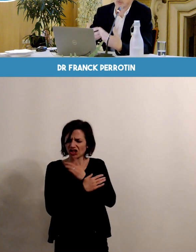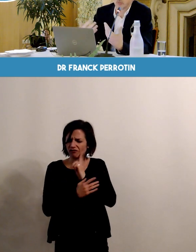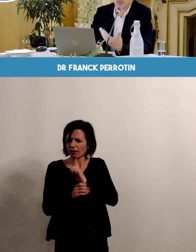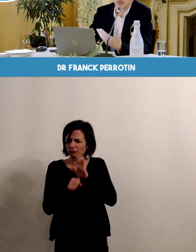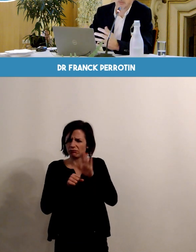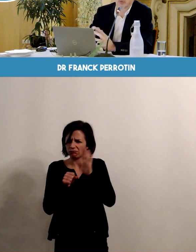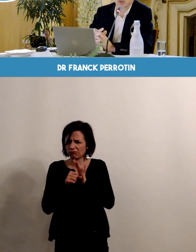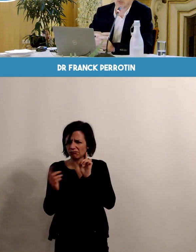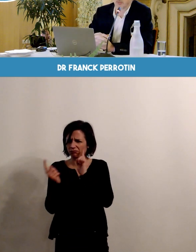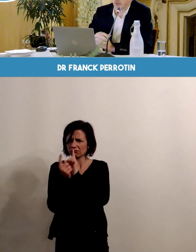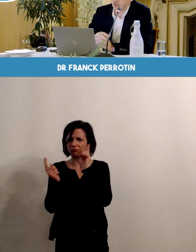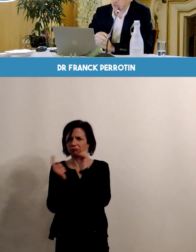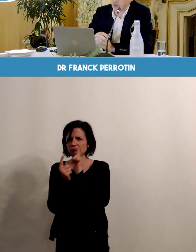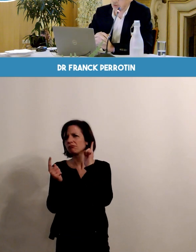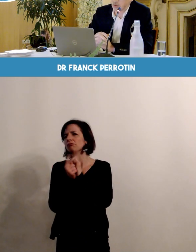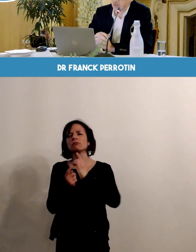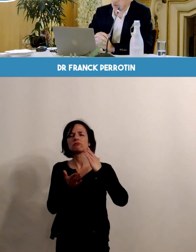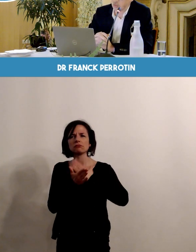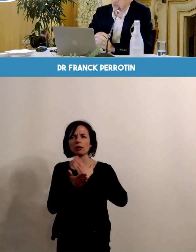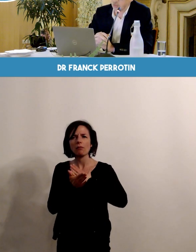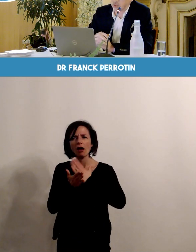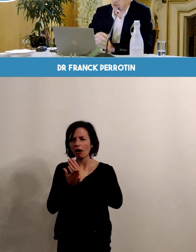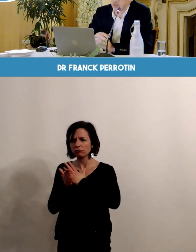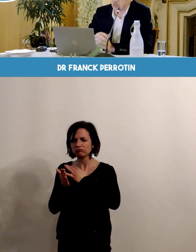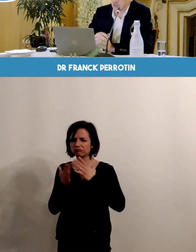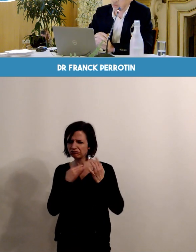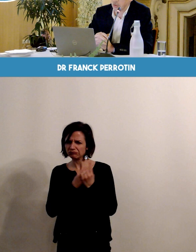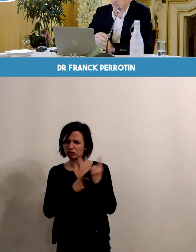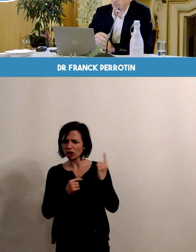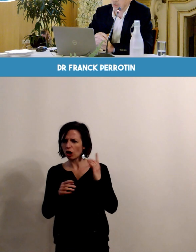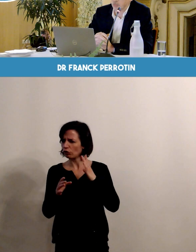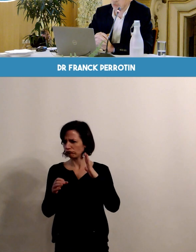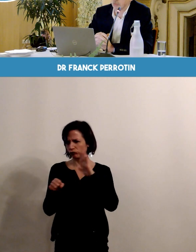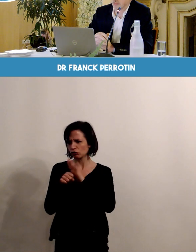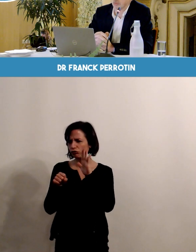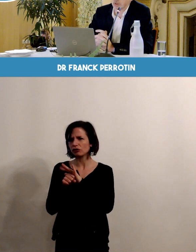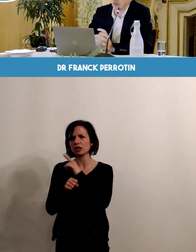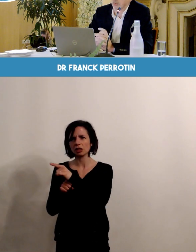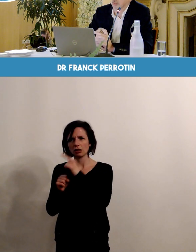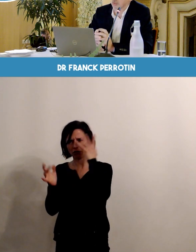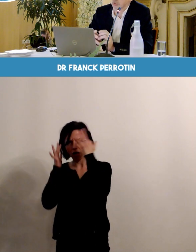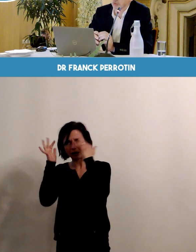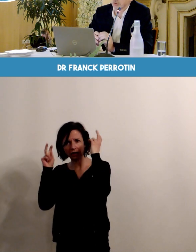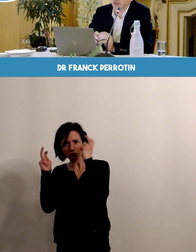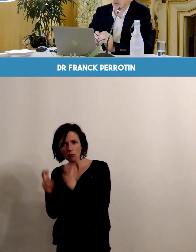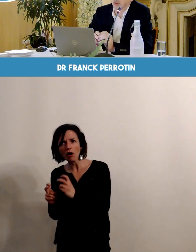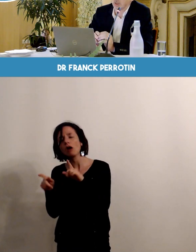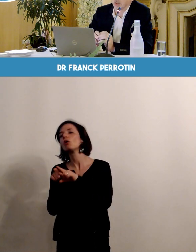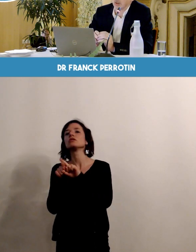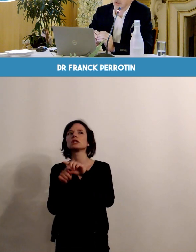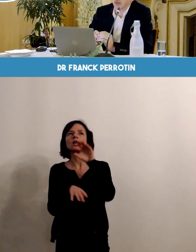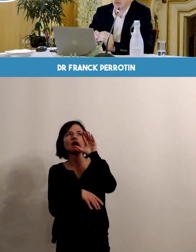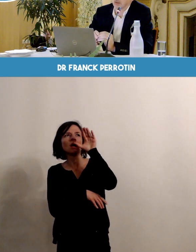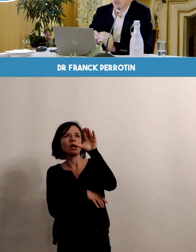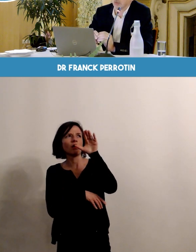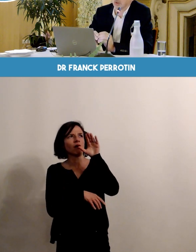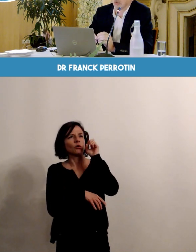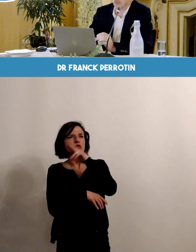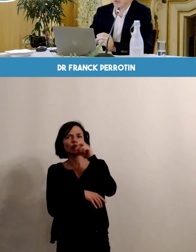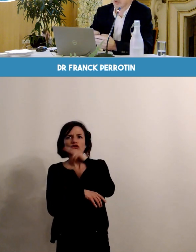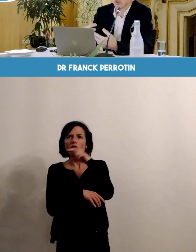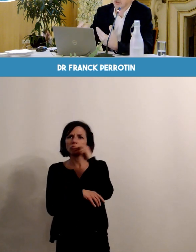préparer vraiment tous les éléments qui sont importants avec le bien-être autour moins de recours également aux urgences